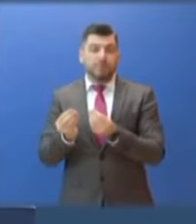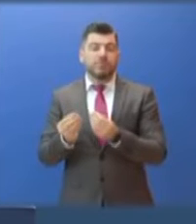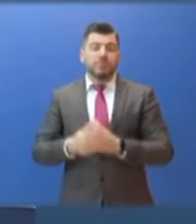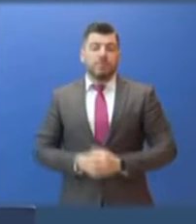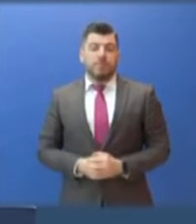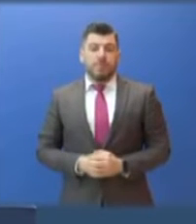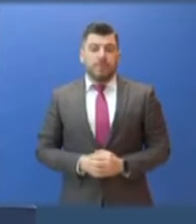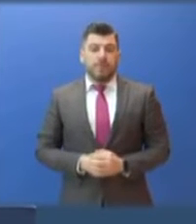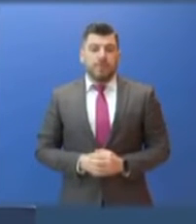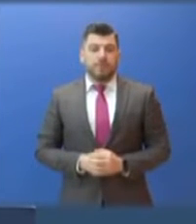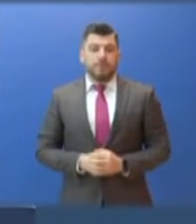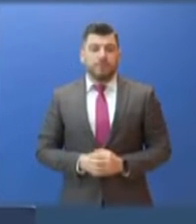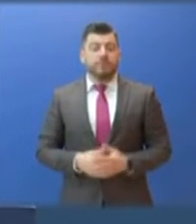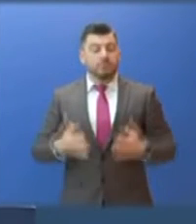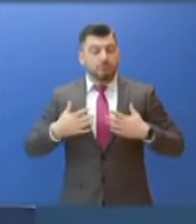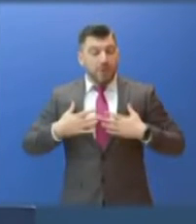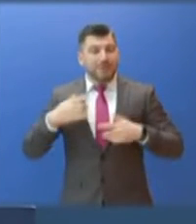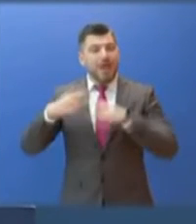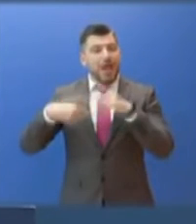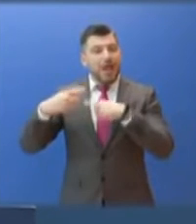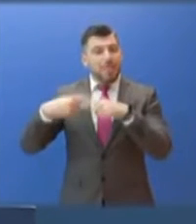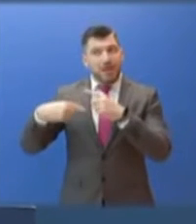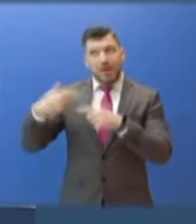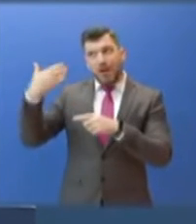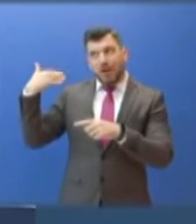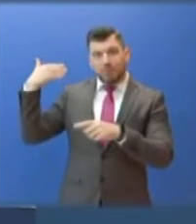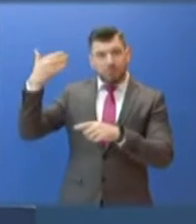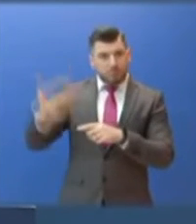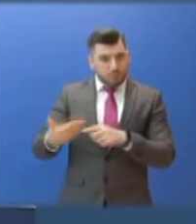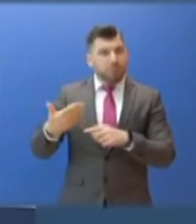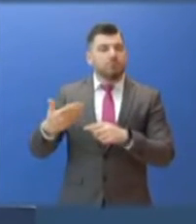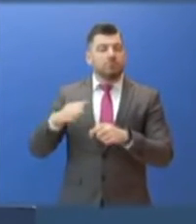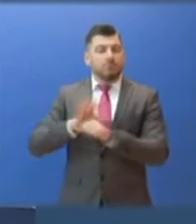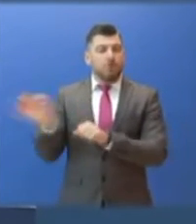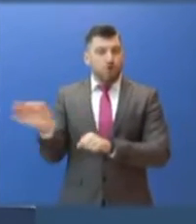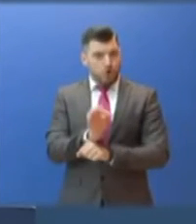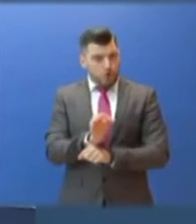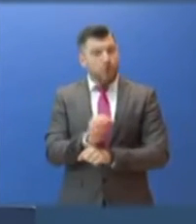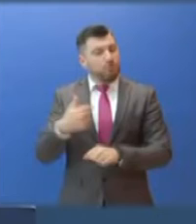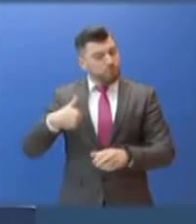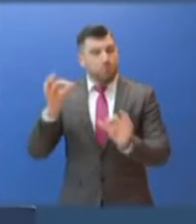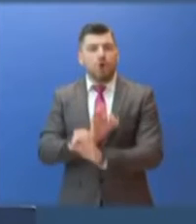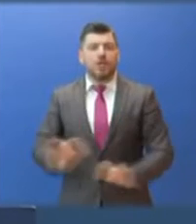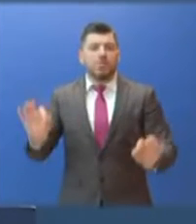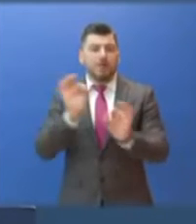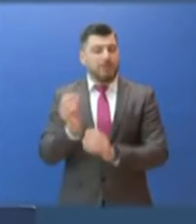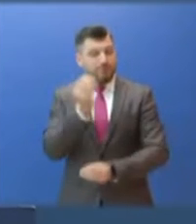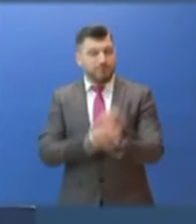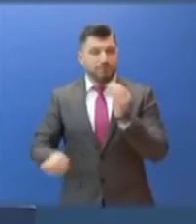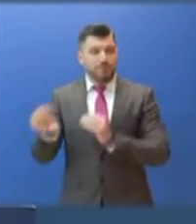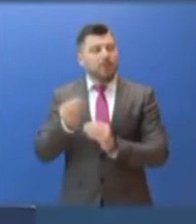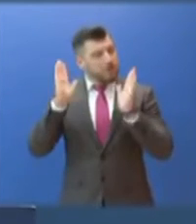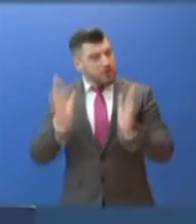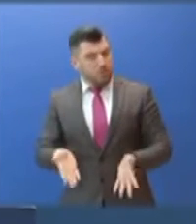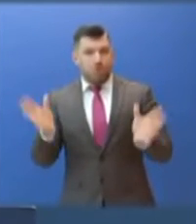μαθητών. Με όπλο μας την εμπειρία από τον περασμένο Σεπτέμβριο είμαστε πολύ καλύτερα προετοιμασμένοι και όπως αποδείχθηκε και ικανοί να τα